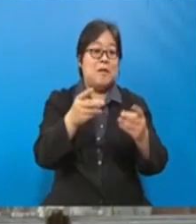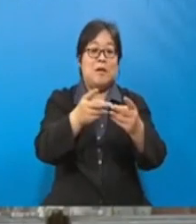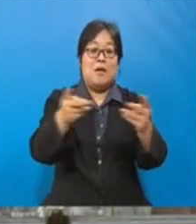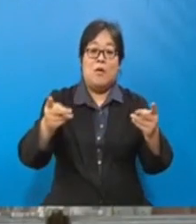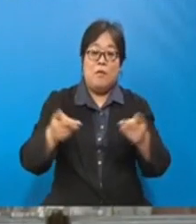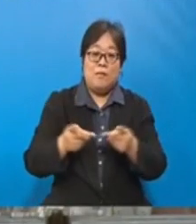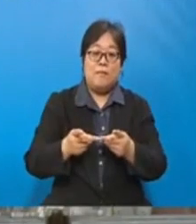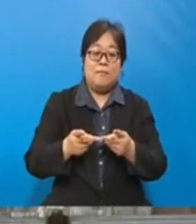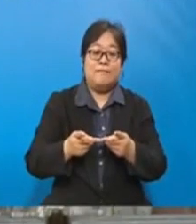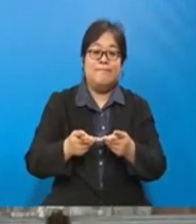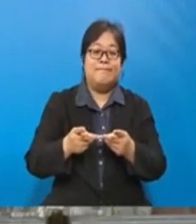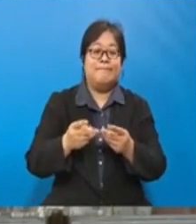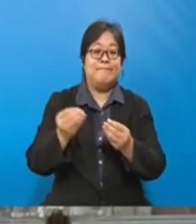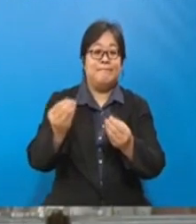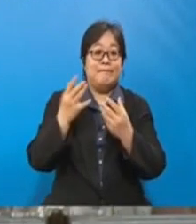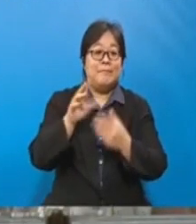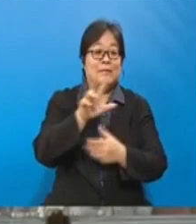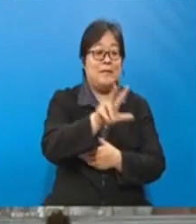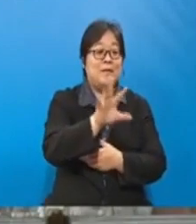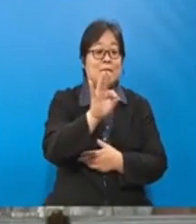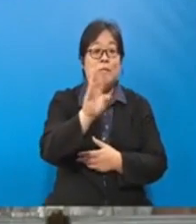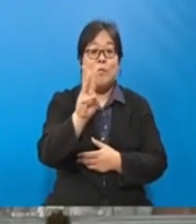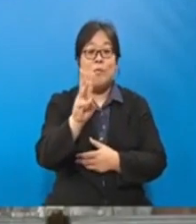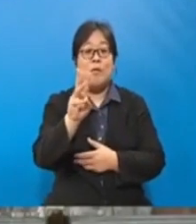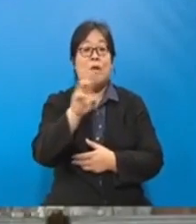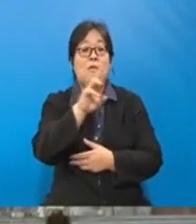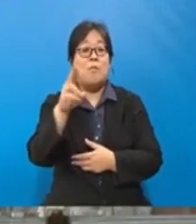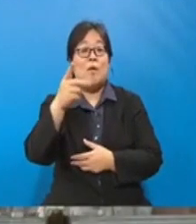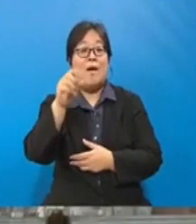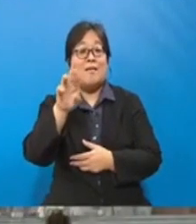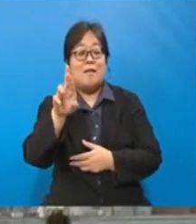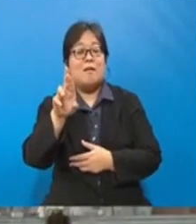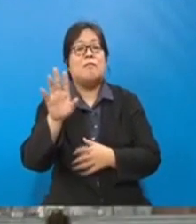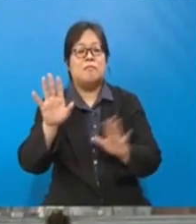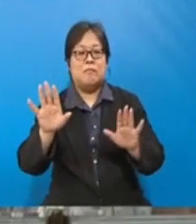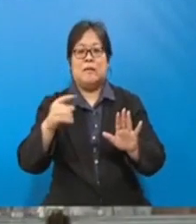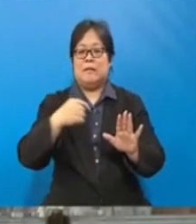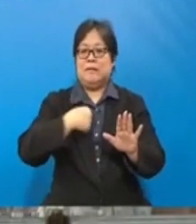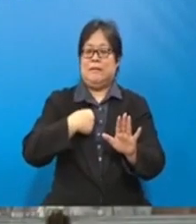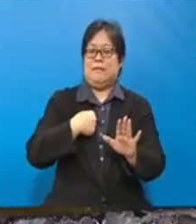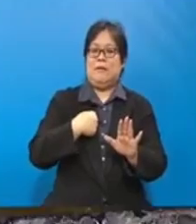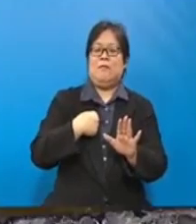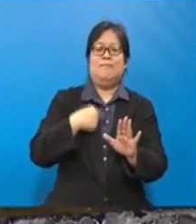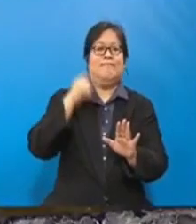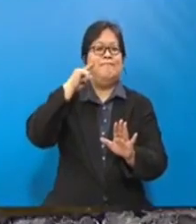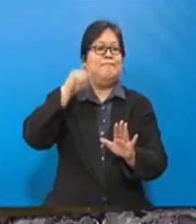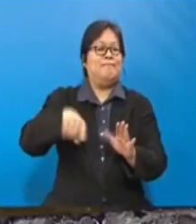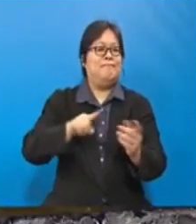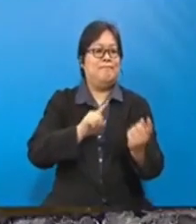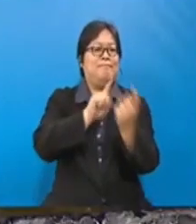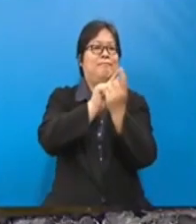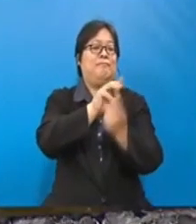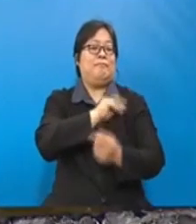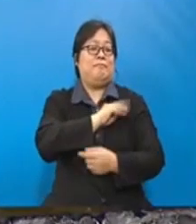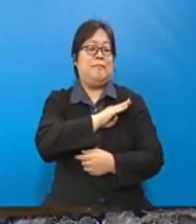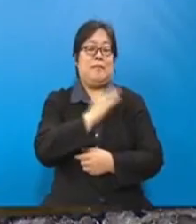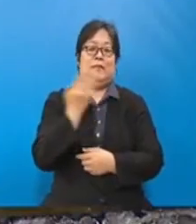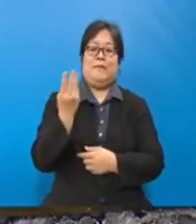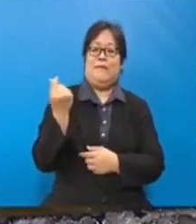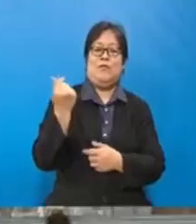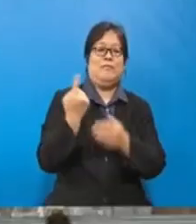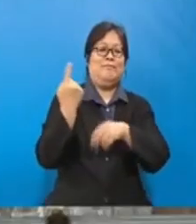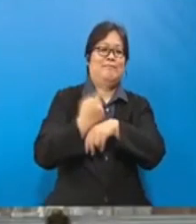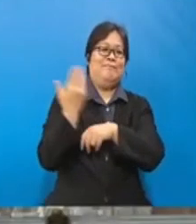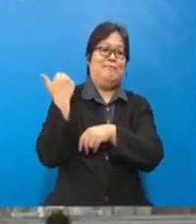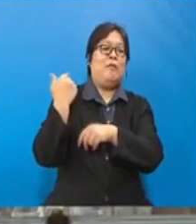yang dimaklumkan sebanyak 396,000 hektare. Saya kebetulan ada bertemu dengan Menteri Besar beberapa hari lepas